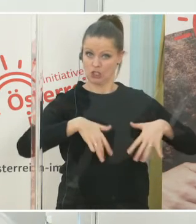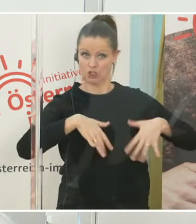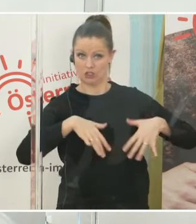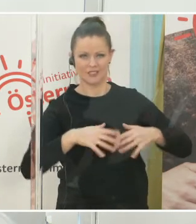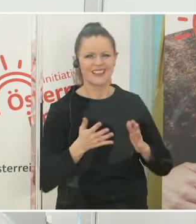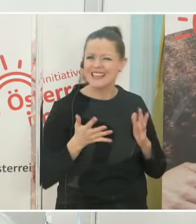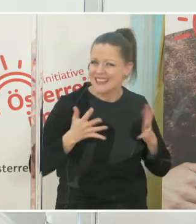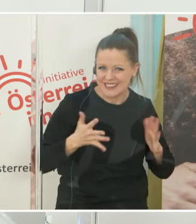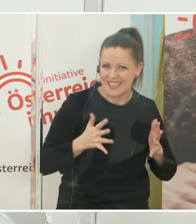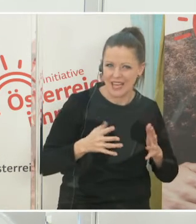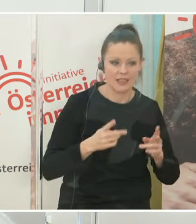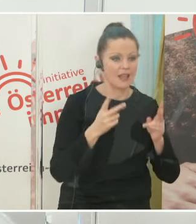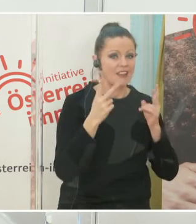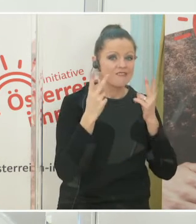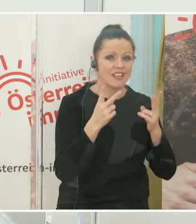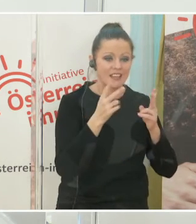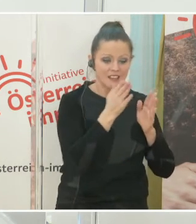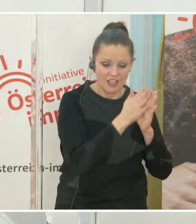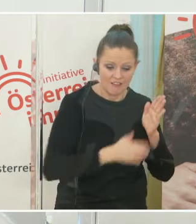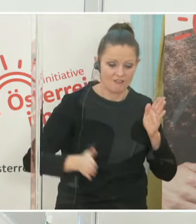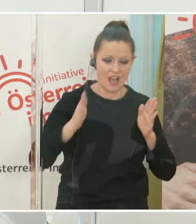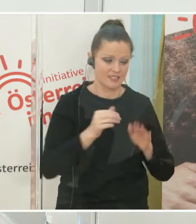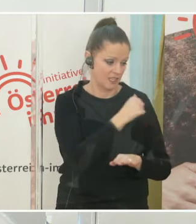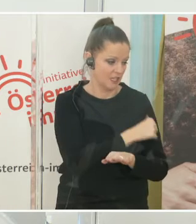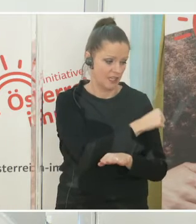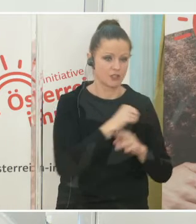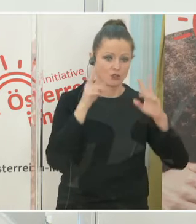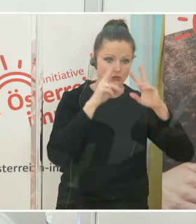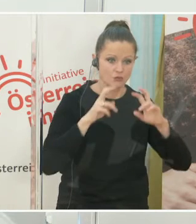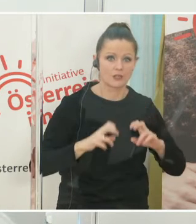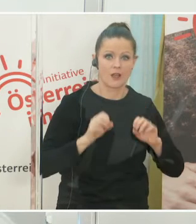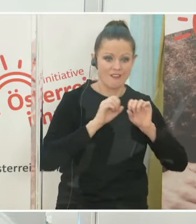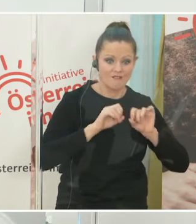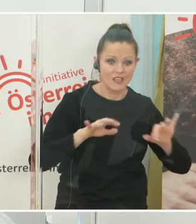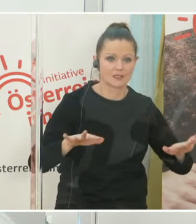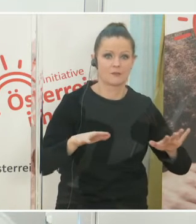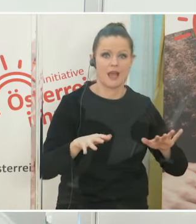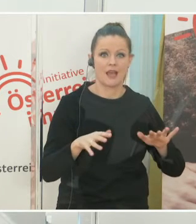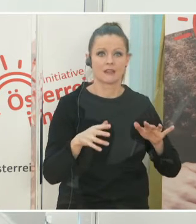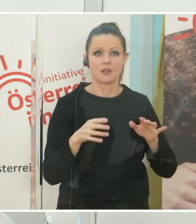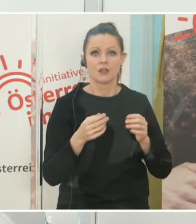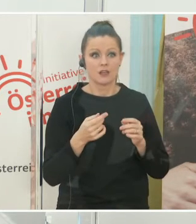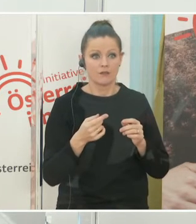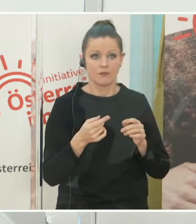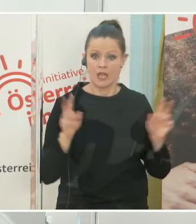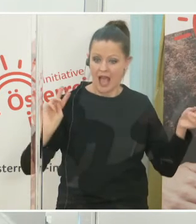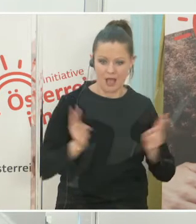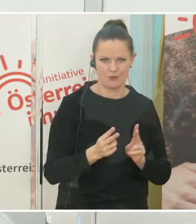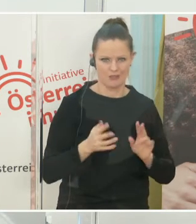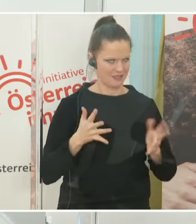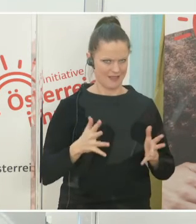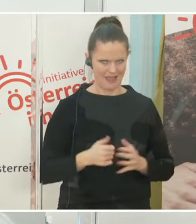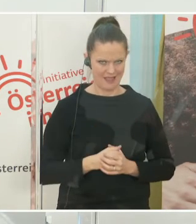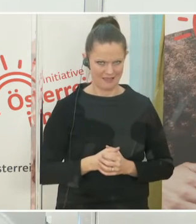oder die wichtigen Phasen, klinischen Phasen von Sicherheit und Wirksamkeitsprüfen abgekürzt hat. Ein wichtiger Punkt, aber wieso,